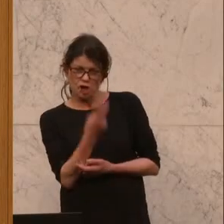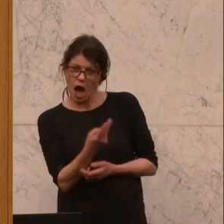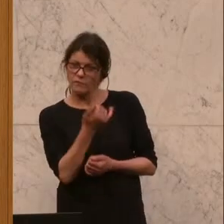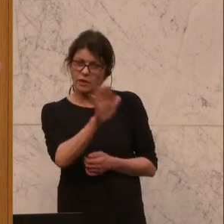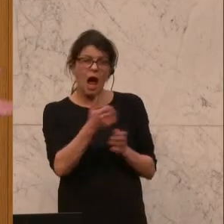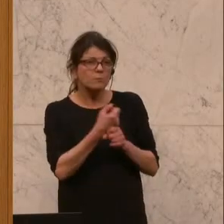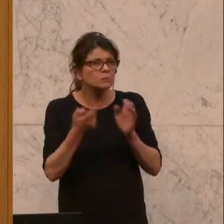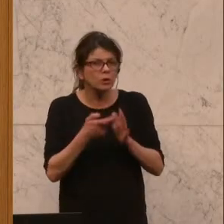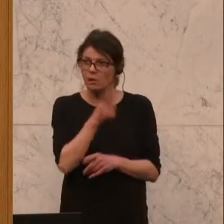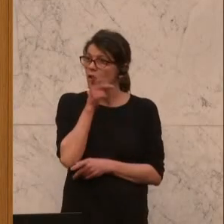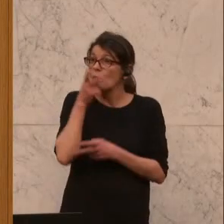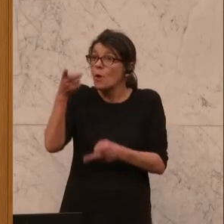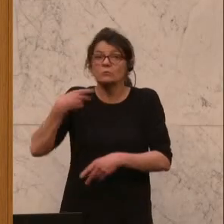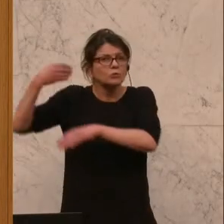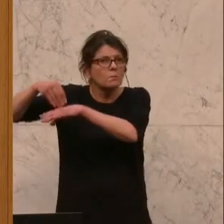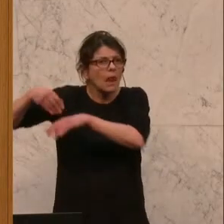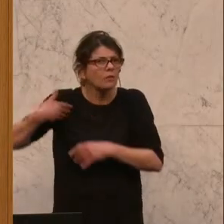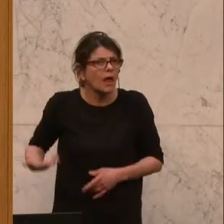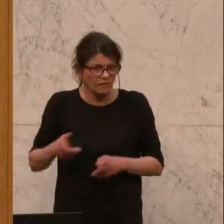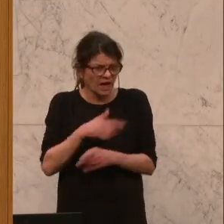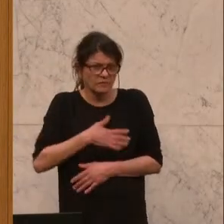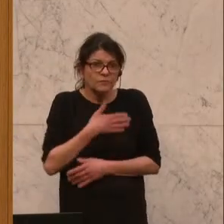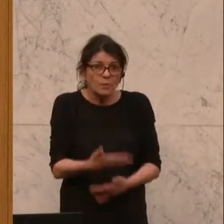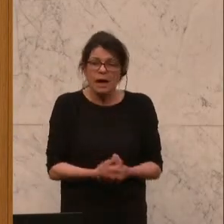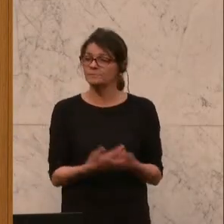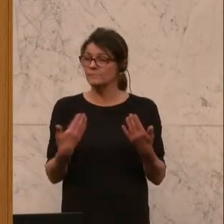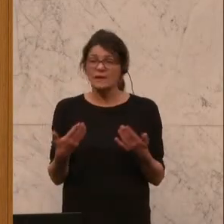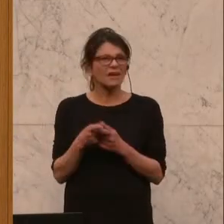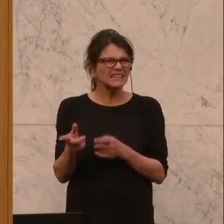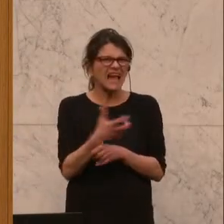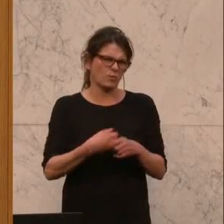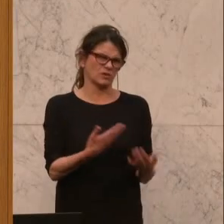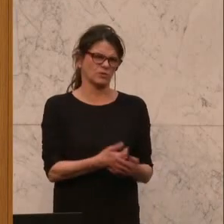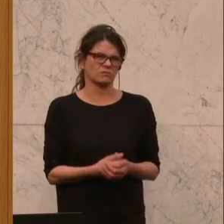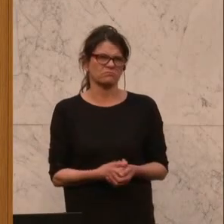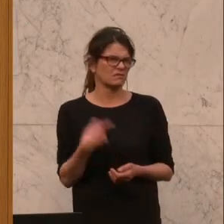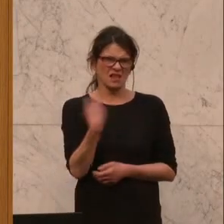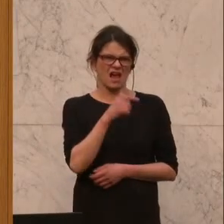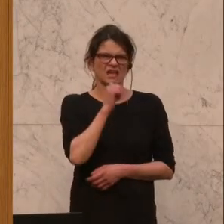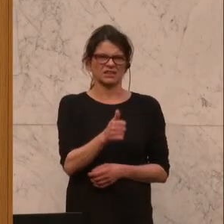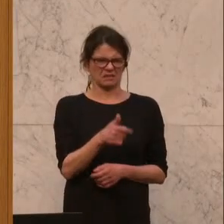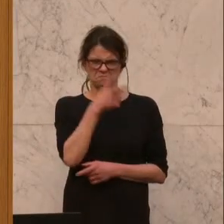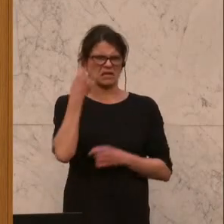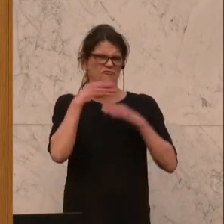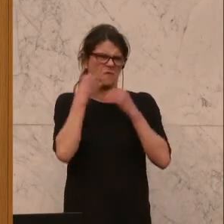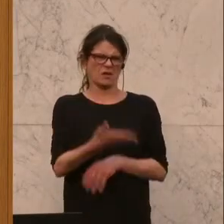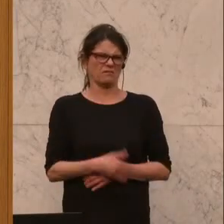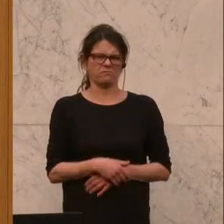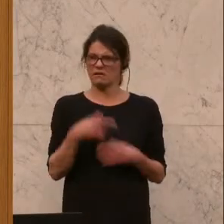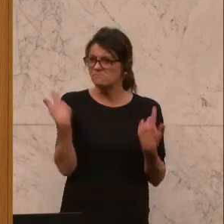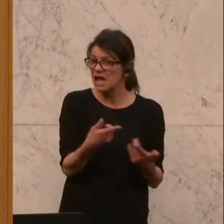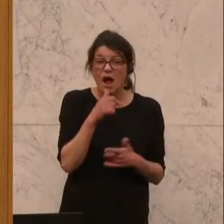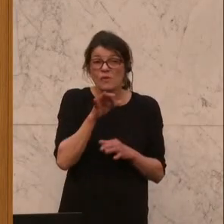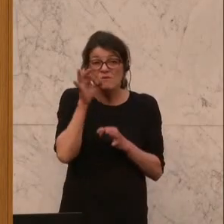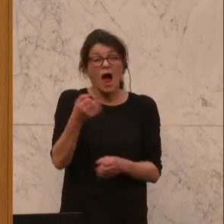Arbeitsbedingungen sind, wo Sie sich hinwenden können. Das ist doch eine Ausnützerei. Das ist doch nicht irgendwo menschenfreundlich. Das ist auch